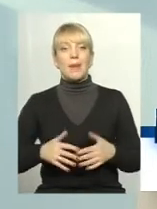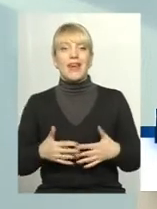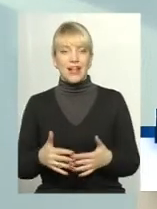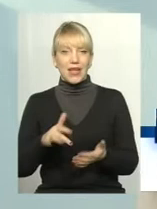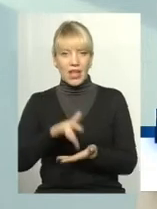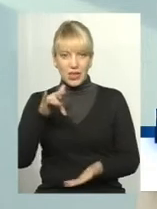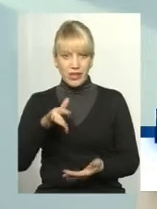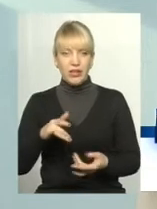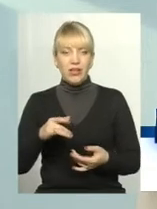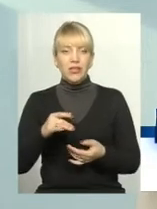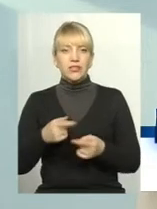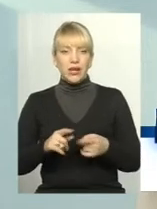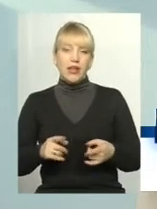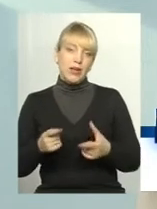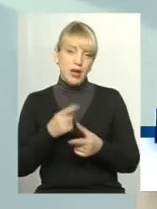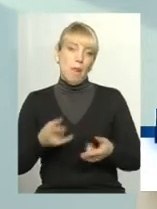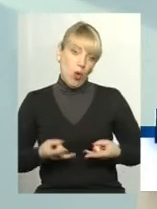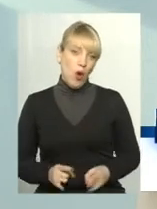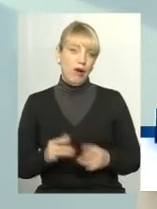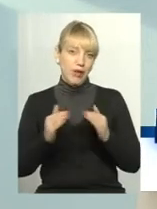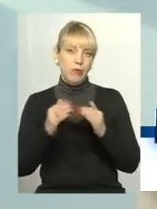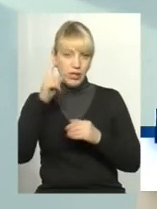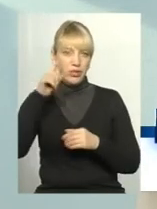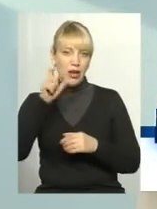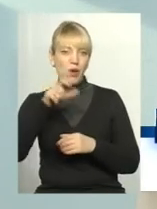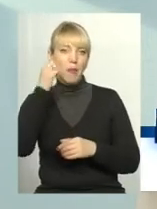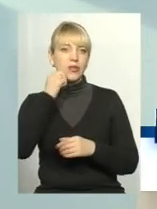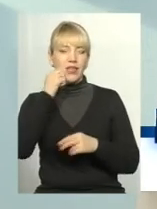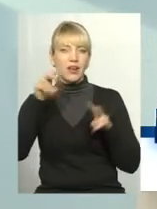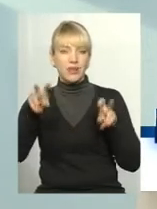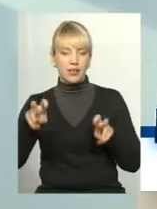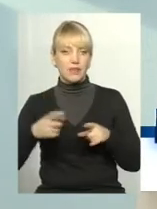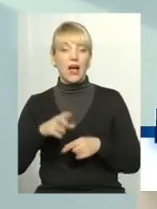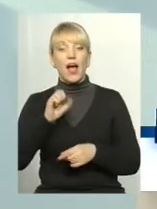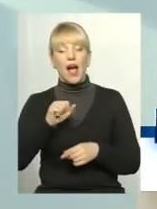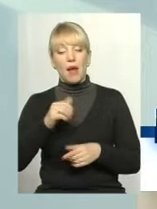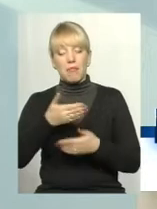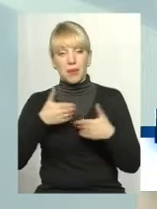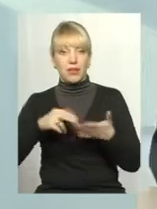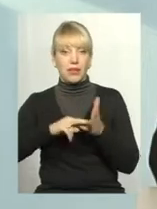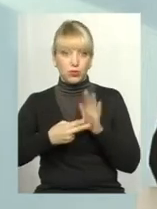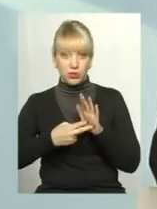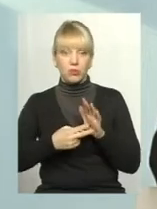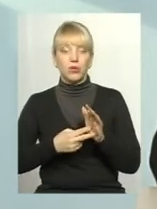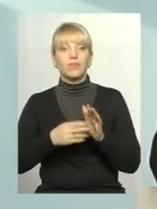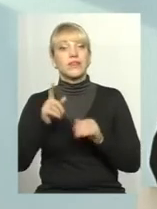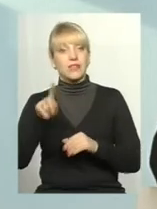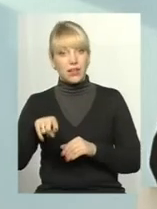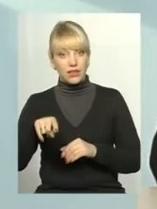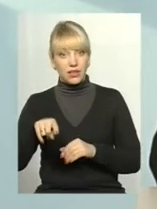чи пологовому будинку, як вони називають, і люди знають більше його так по старій назві. Але ми плануємо все-таки